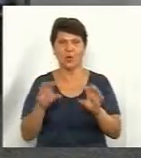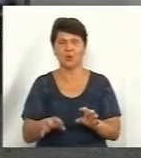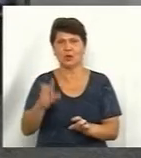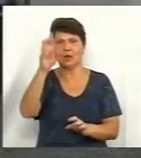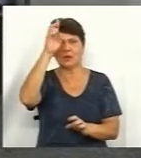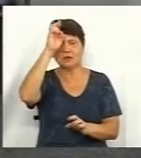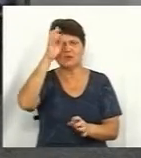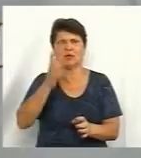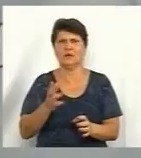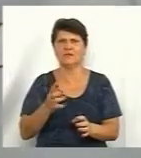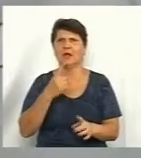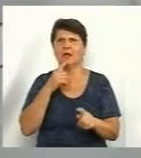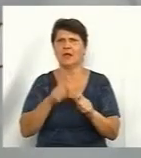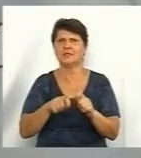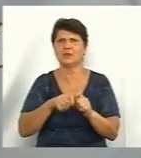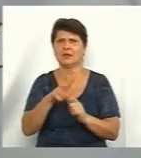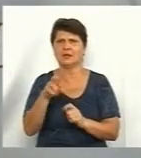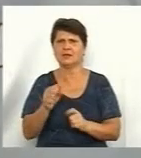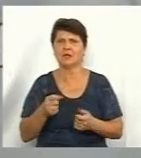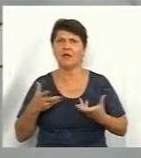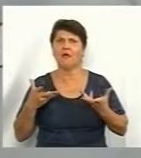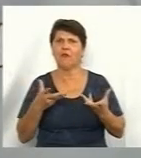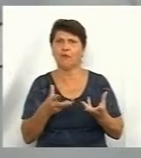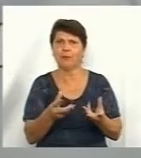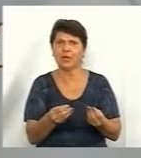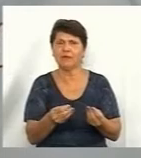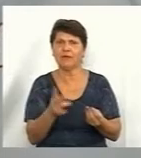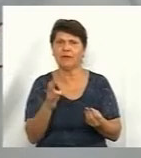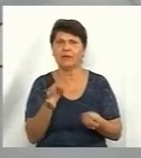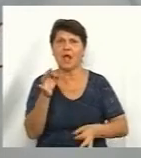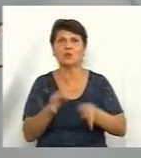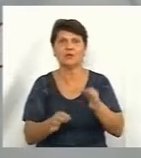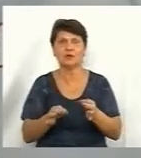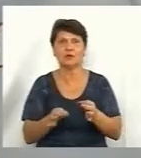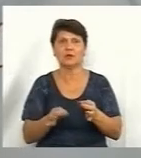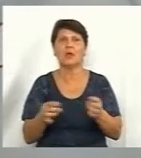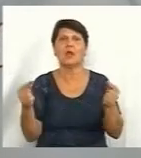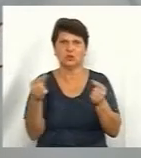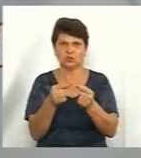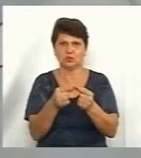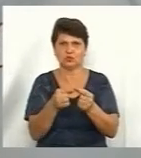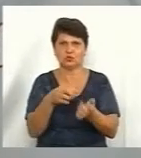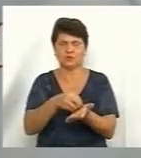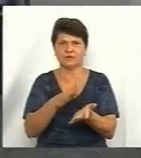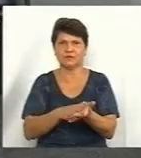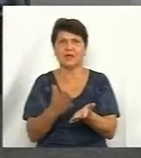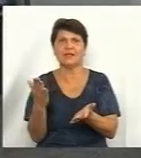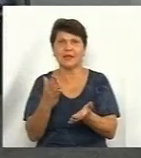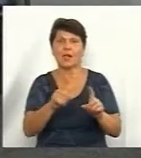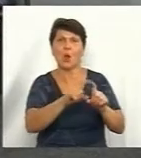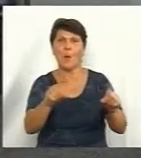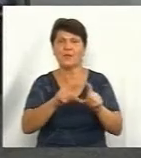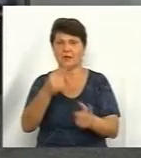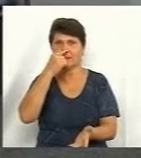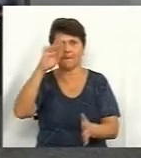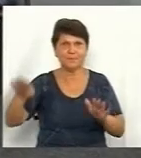експертизу про оцінку впливу на довкілля. Він теж, як би, чітко визначає, які об'єкти підпадають під оцінку